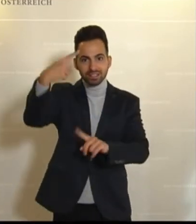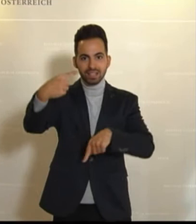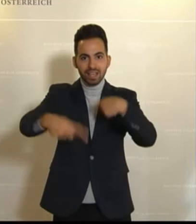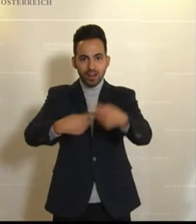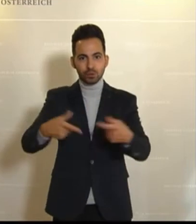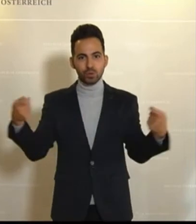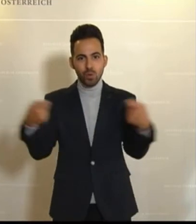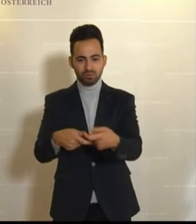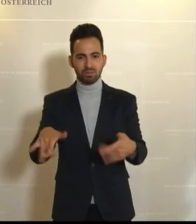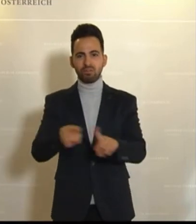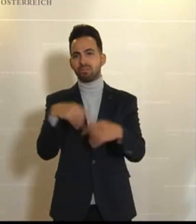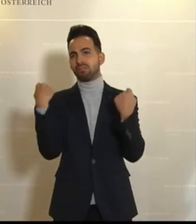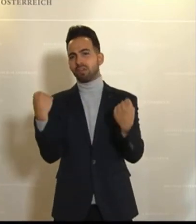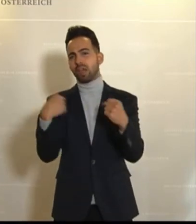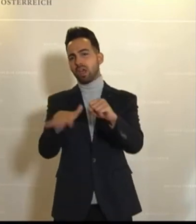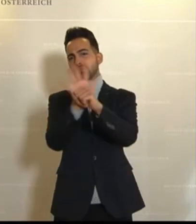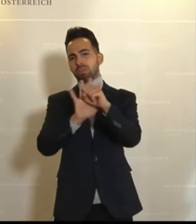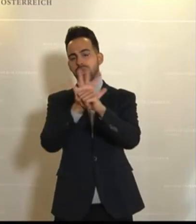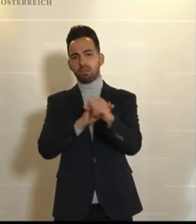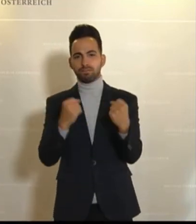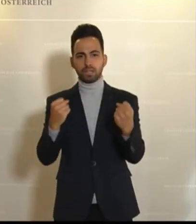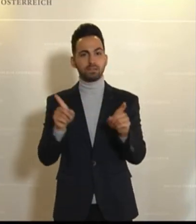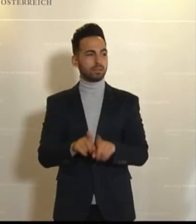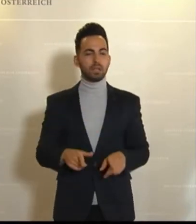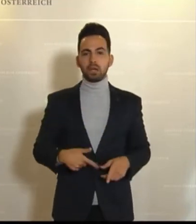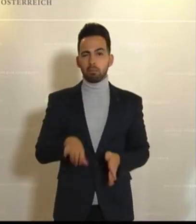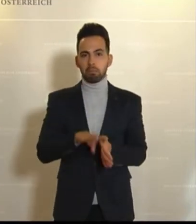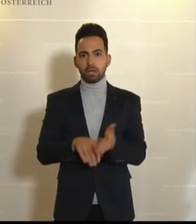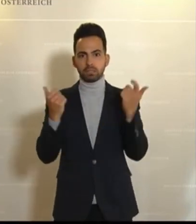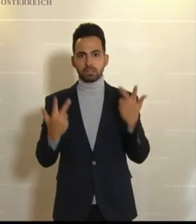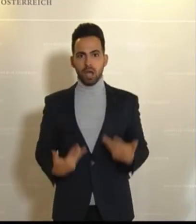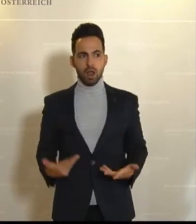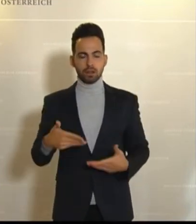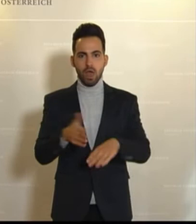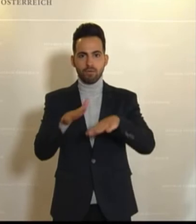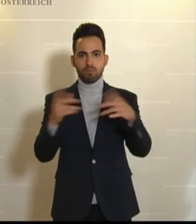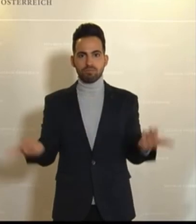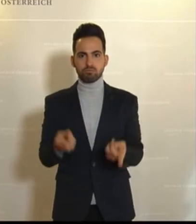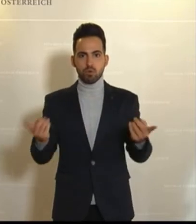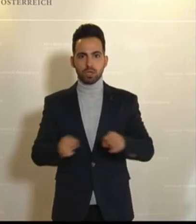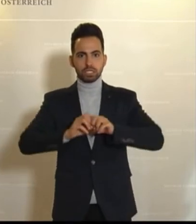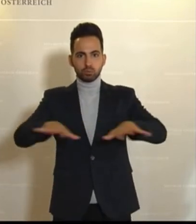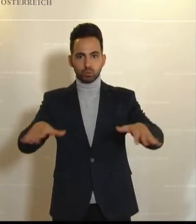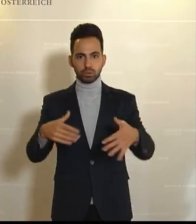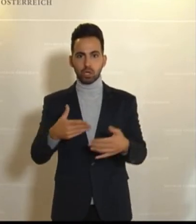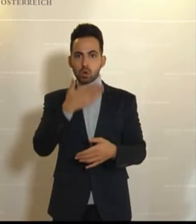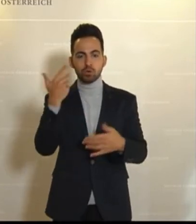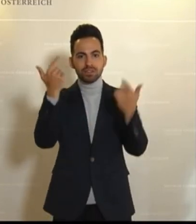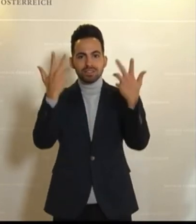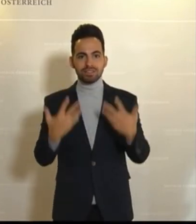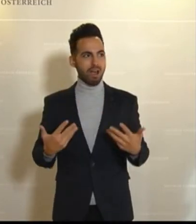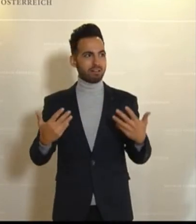Das ist eine Augenauswischerei, das ist in Wirklichkeit billiger Zahlenpopulismus. Das ist keine Trendwende, das ist keine Transformation, das ist keine